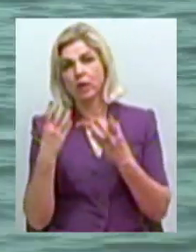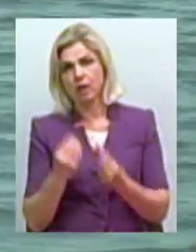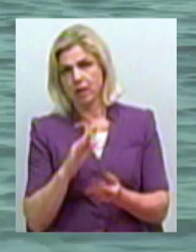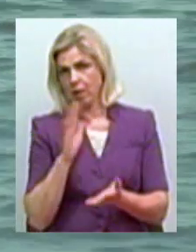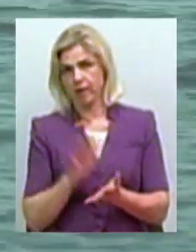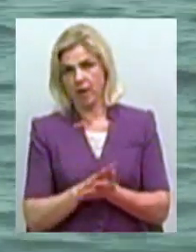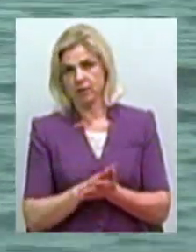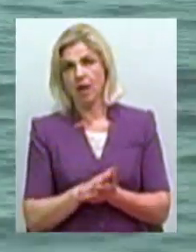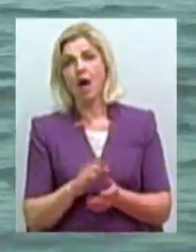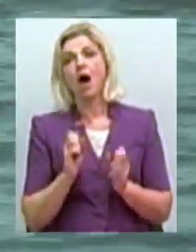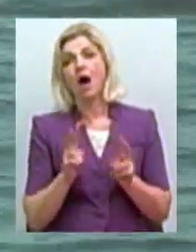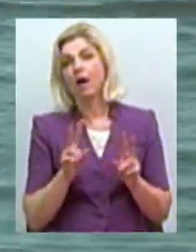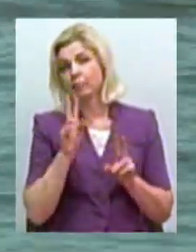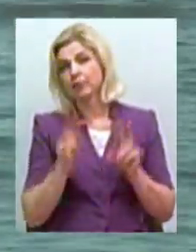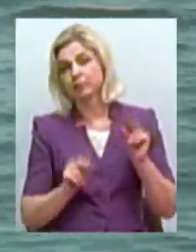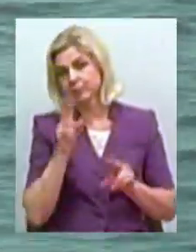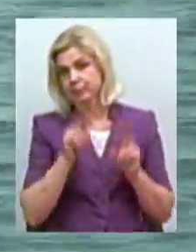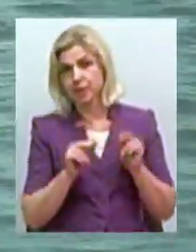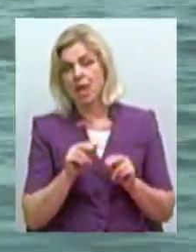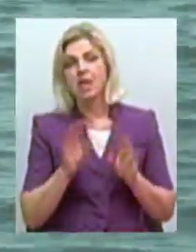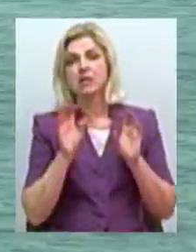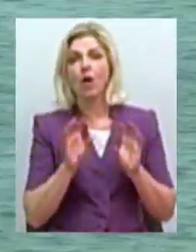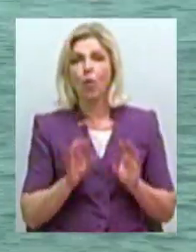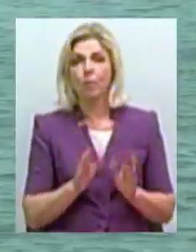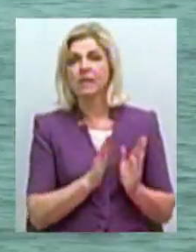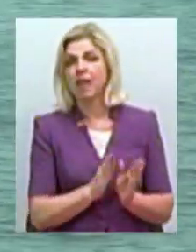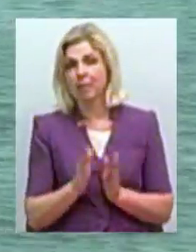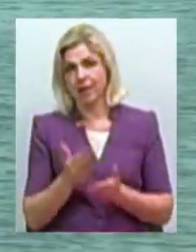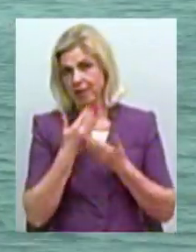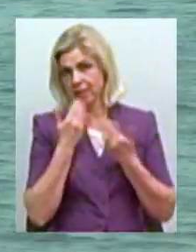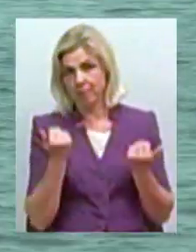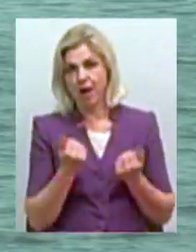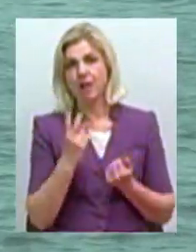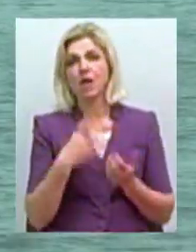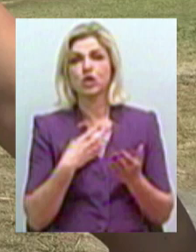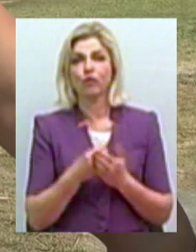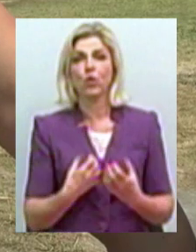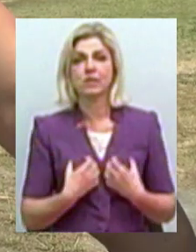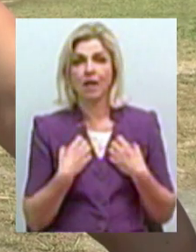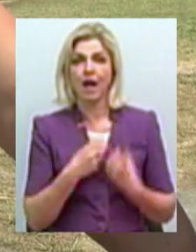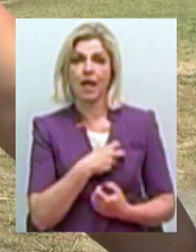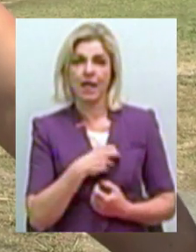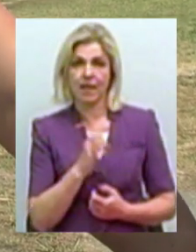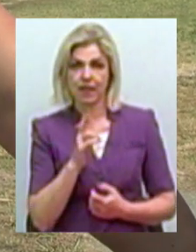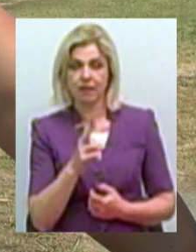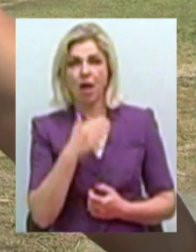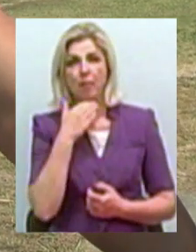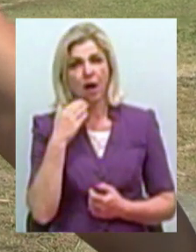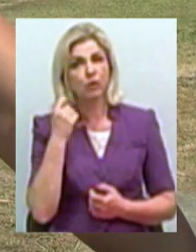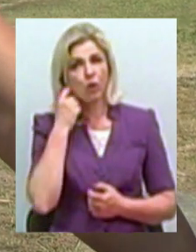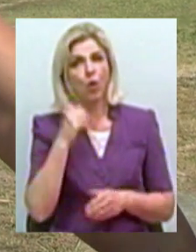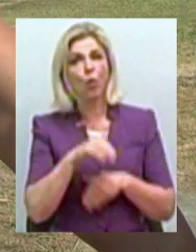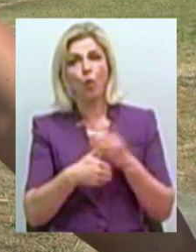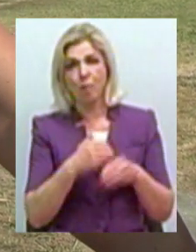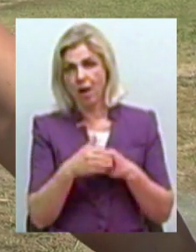брудна. Тож, як пощастить, закономірності і стабільності немає, тож на свій страх і ризик. Я вже багато років купаюсь та